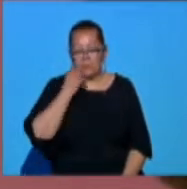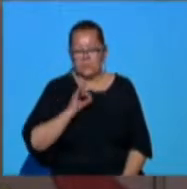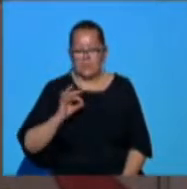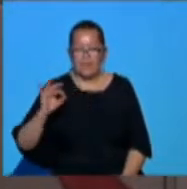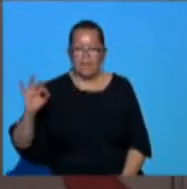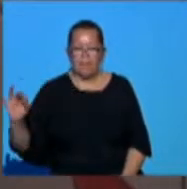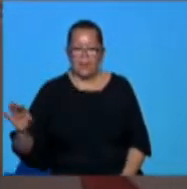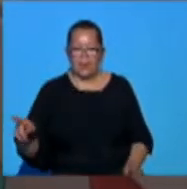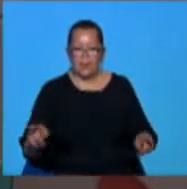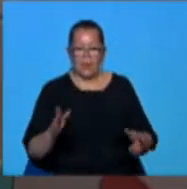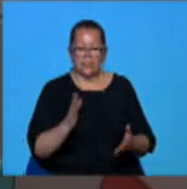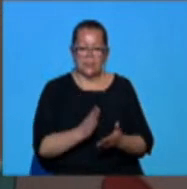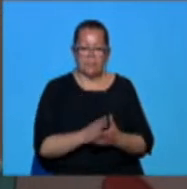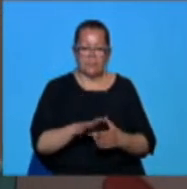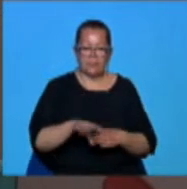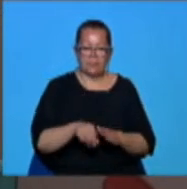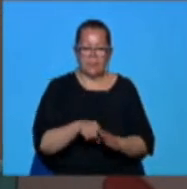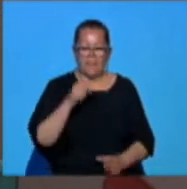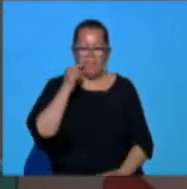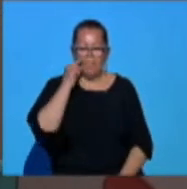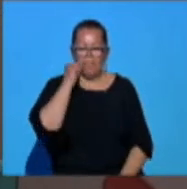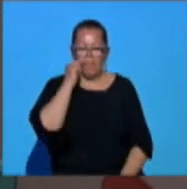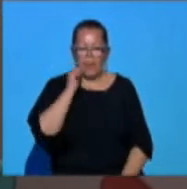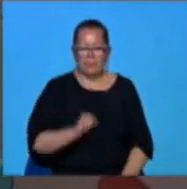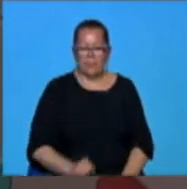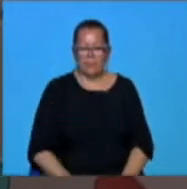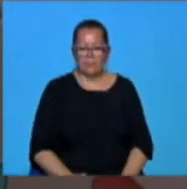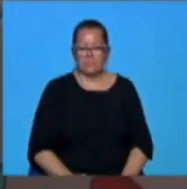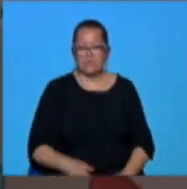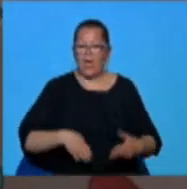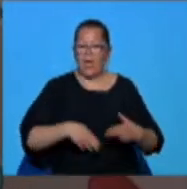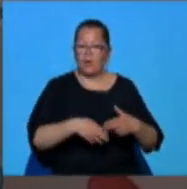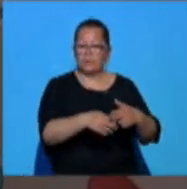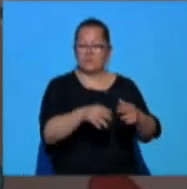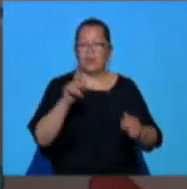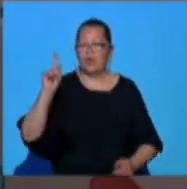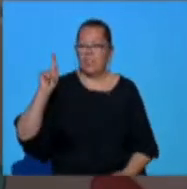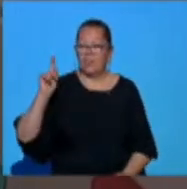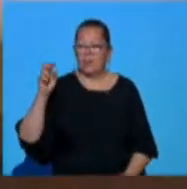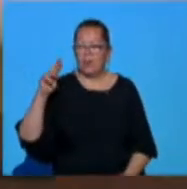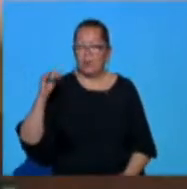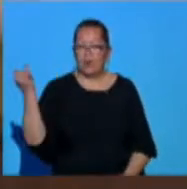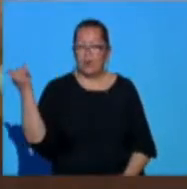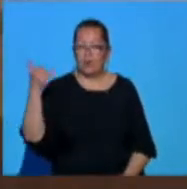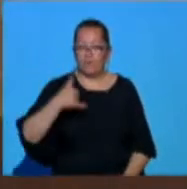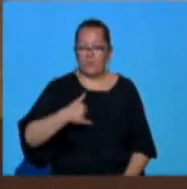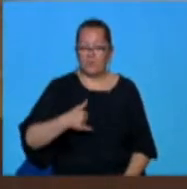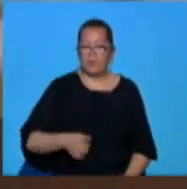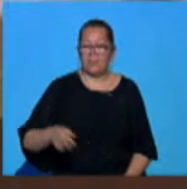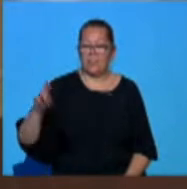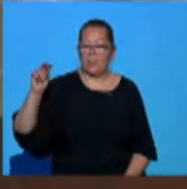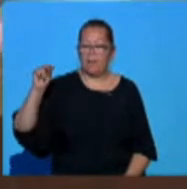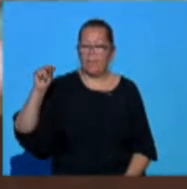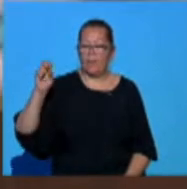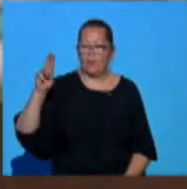deja te simți ca o familie. Oamenii și peisajele locului au inspirat-o și pe Galina Vierum, venită din Republica Moldova pentru prima oară în acest an.